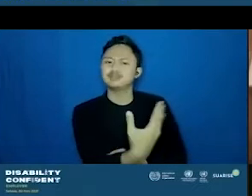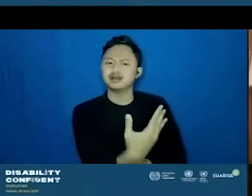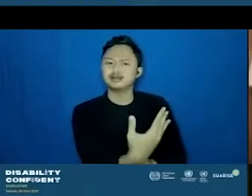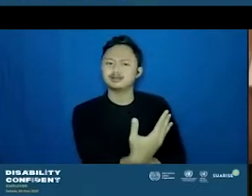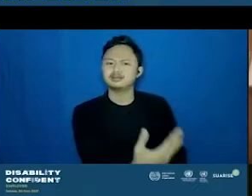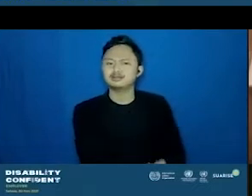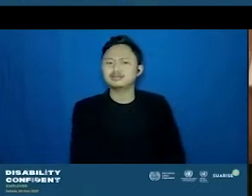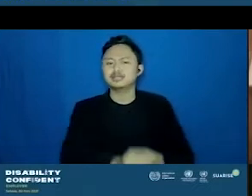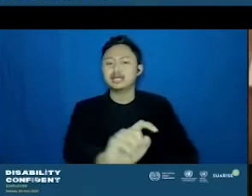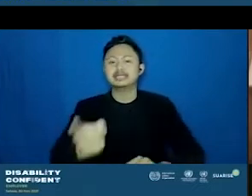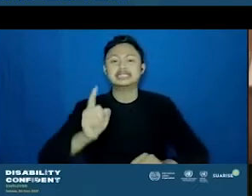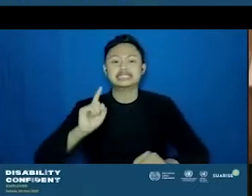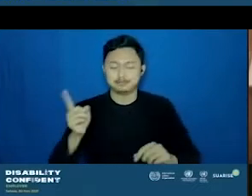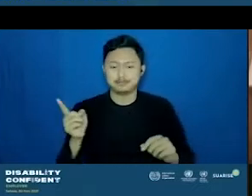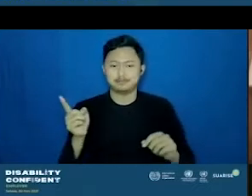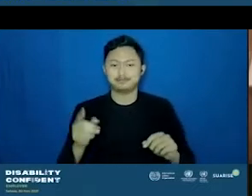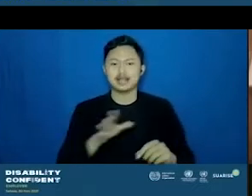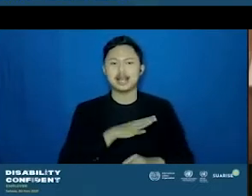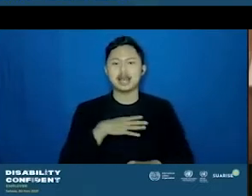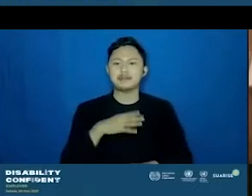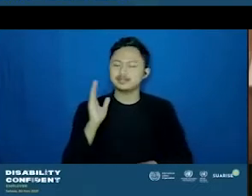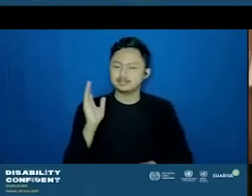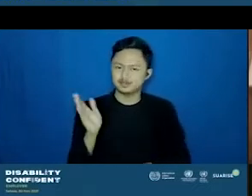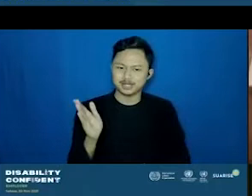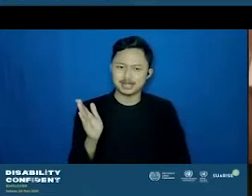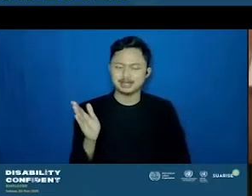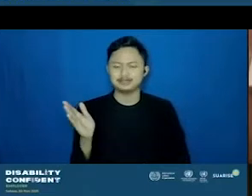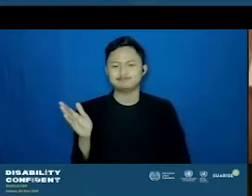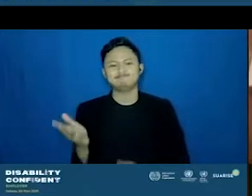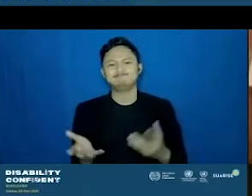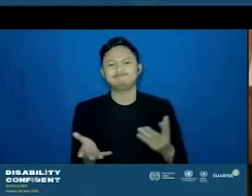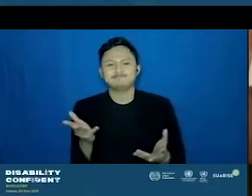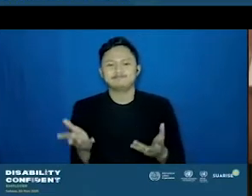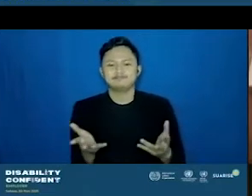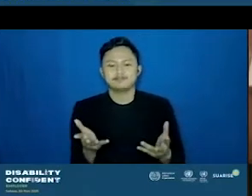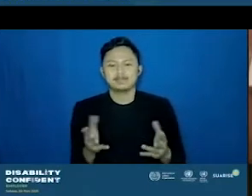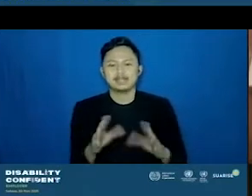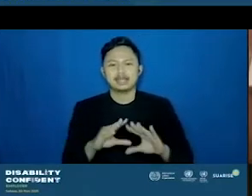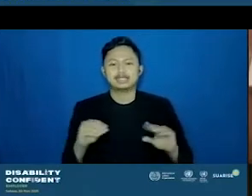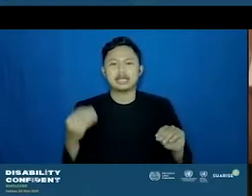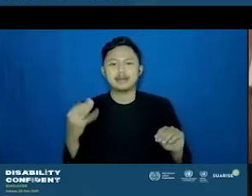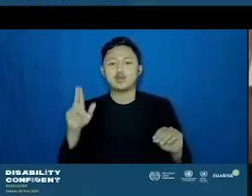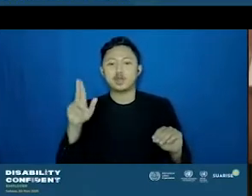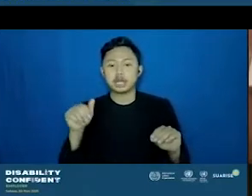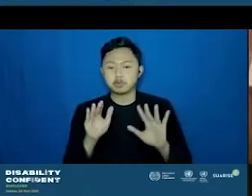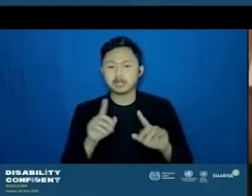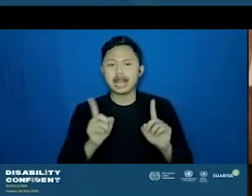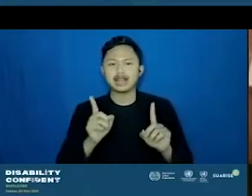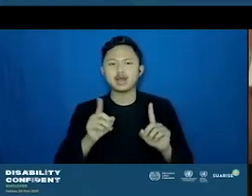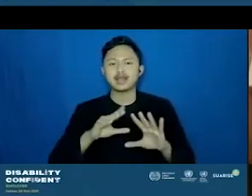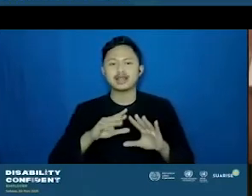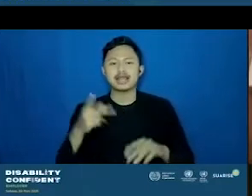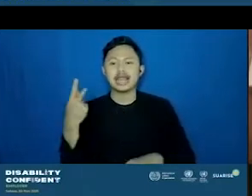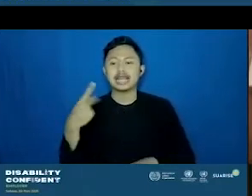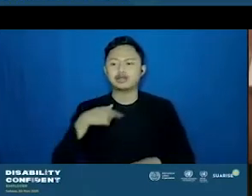karena sudah lama gitu, maksudnya udah bukan karyawan baru, selama menjadi karyawan, dia juga sudah